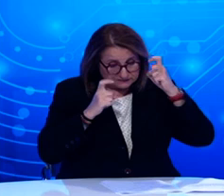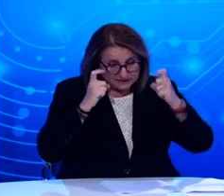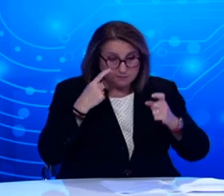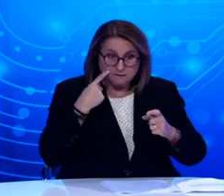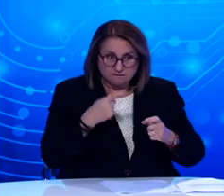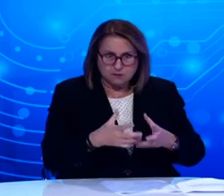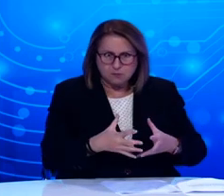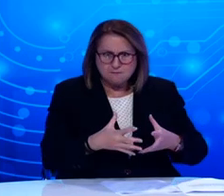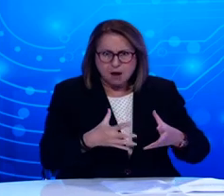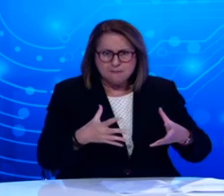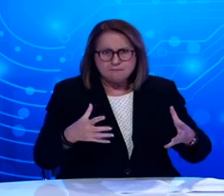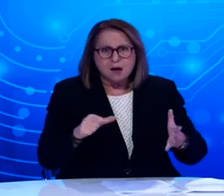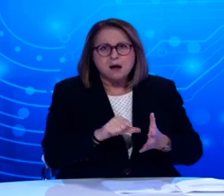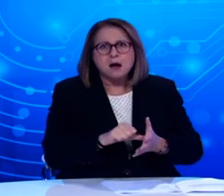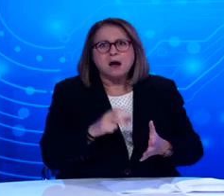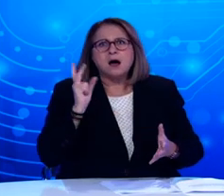παρουσιάζει η Αττική